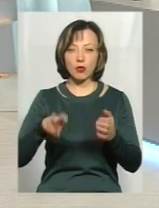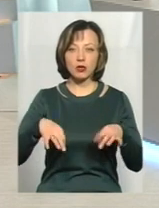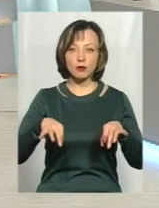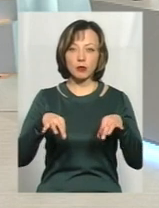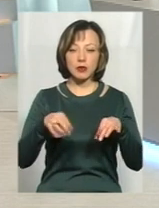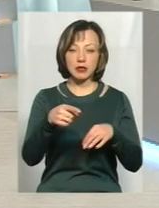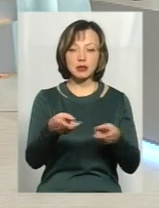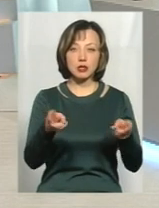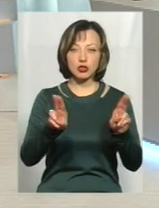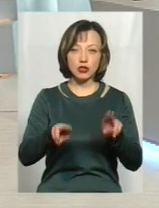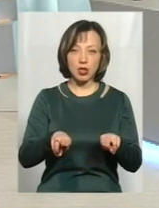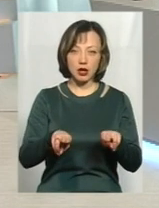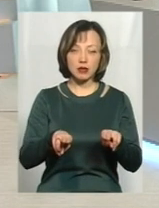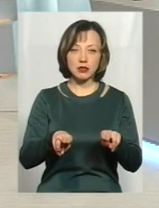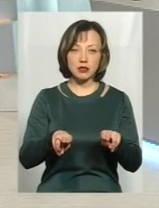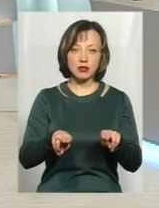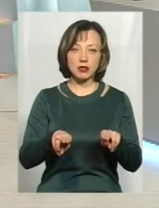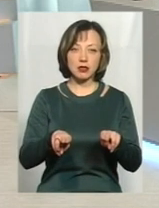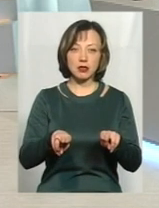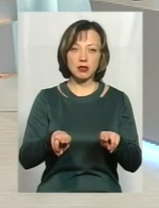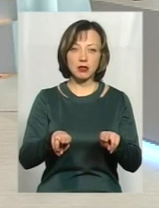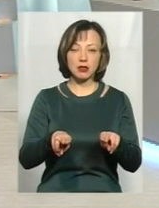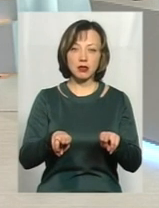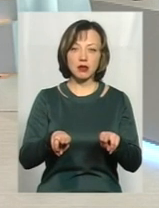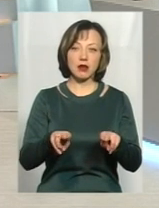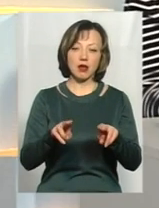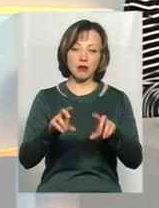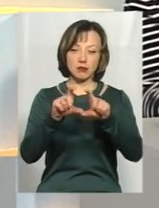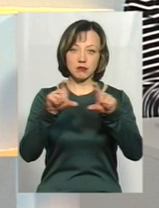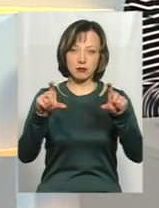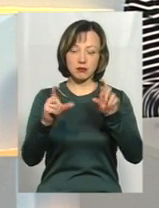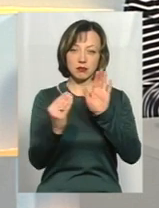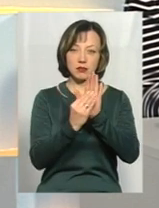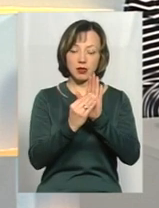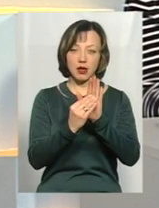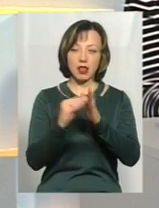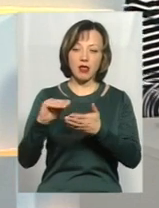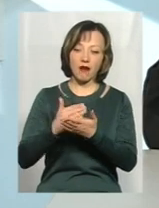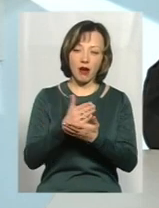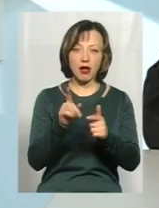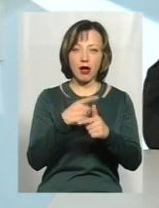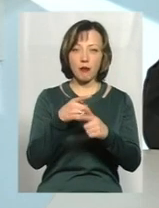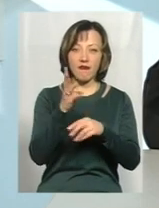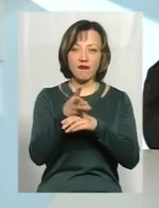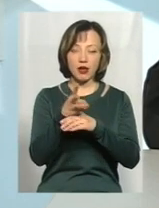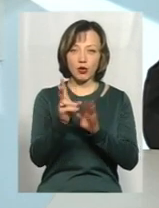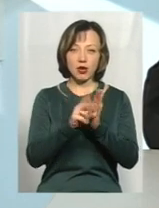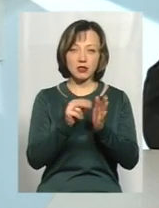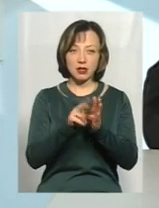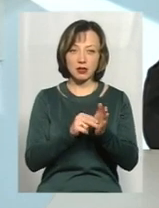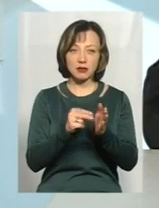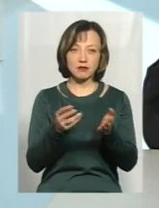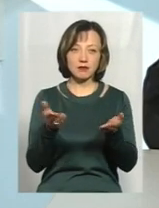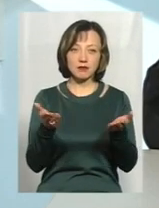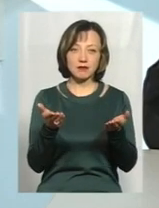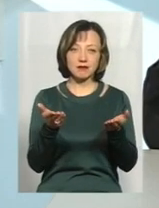і в ньому залишається на лобовому склі причеплений навігатор, чи відеореєстратор, то йому вже в очі